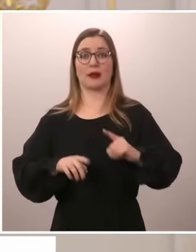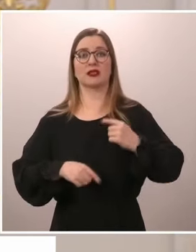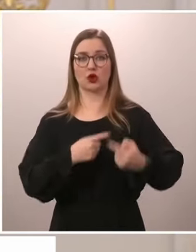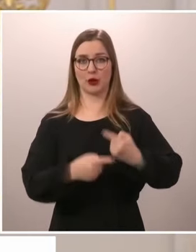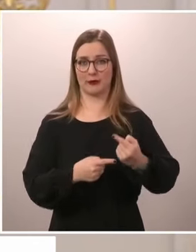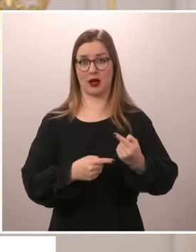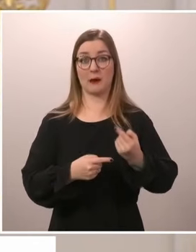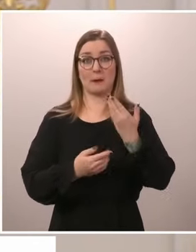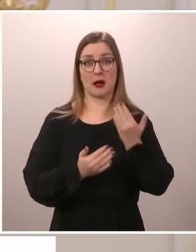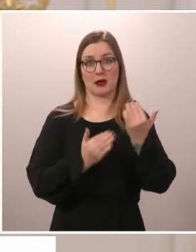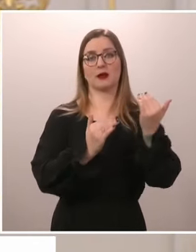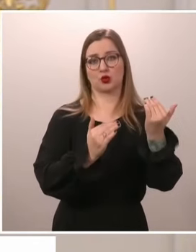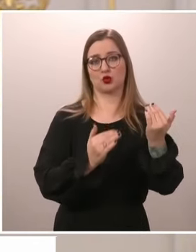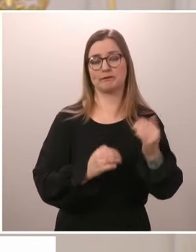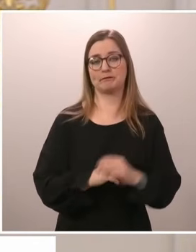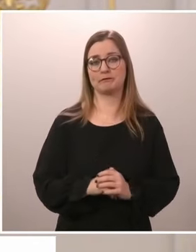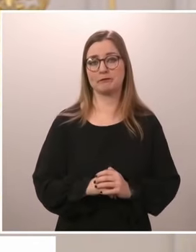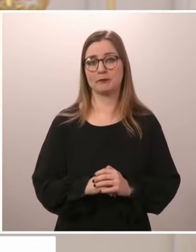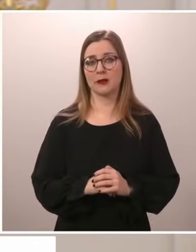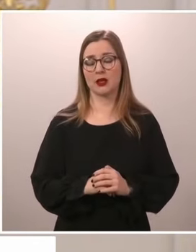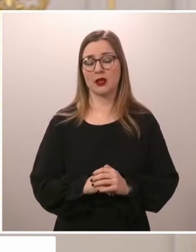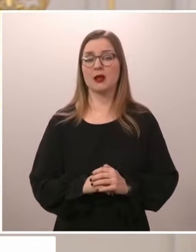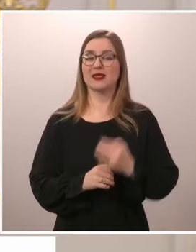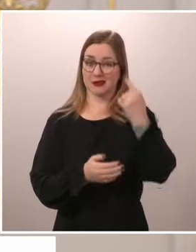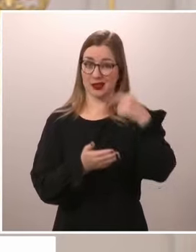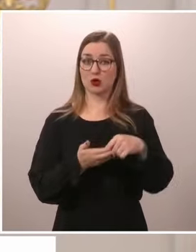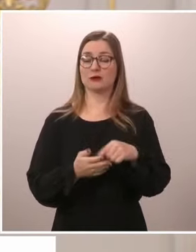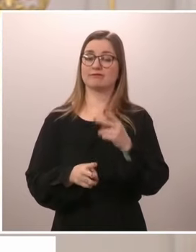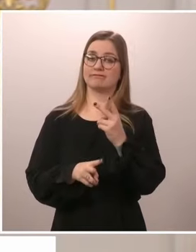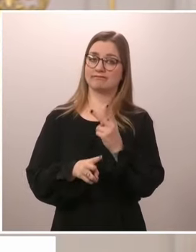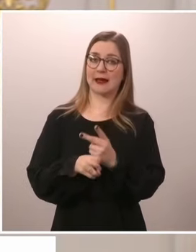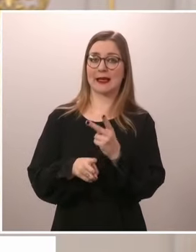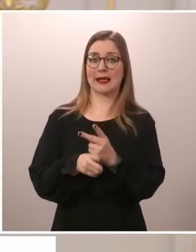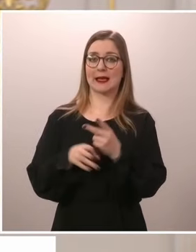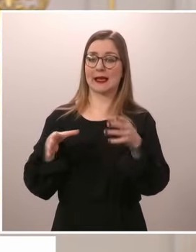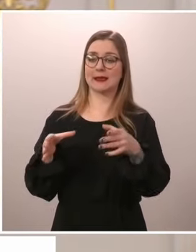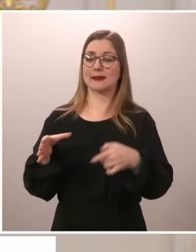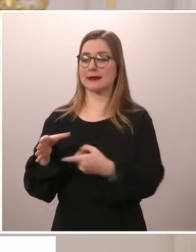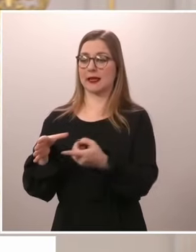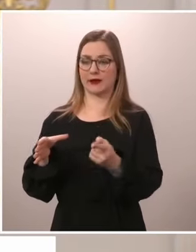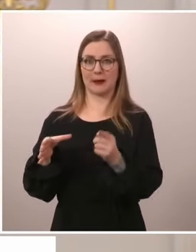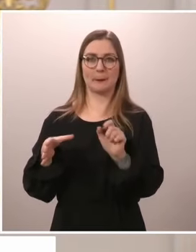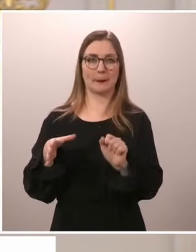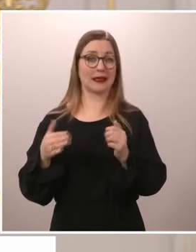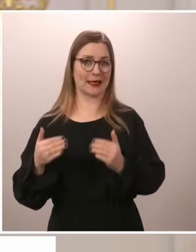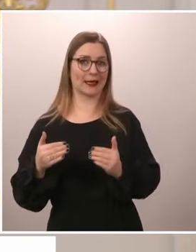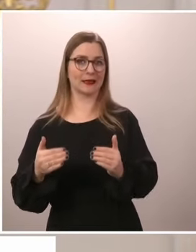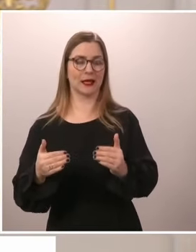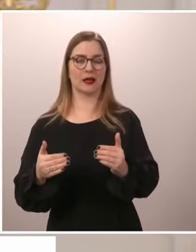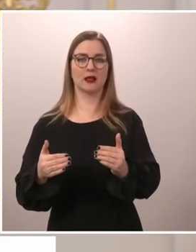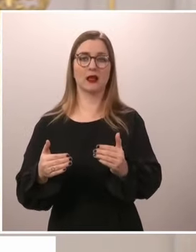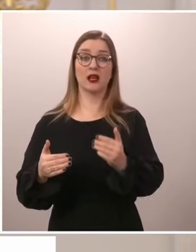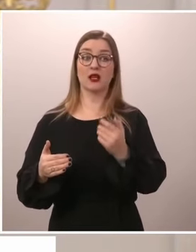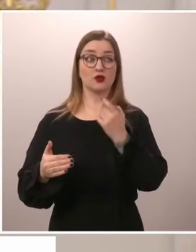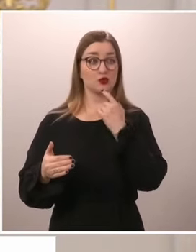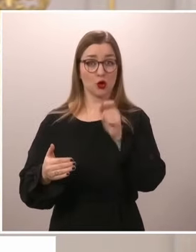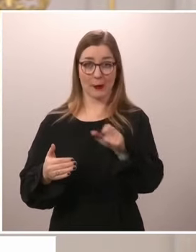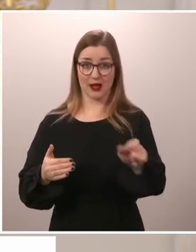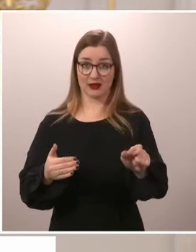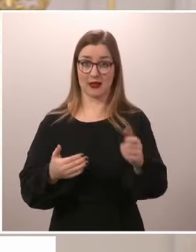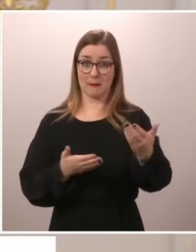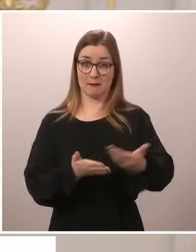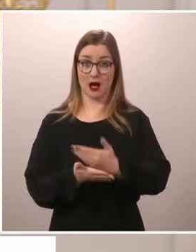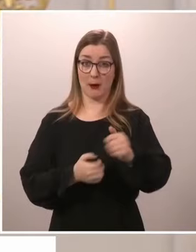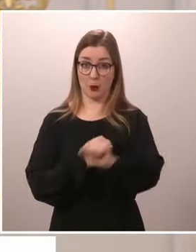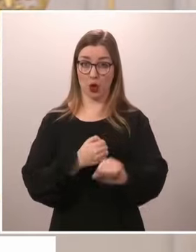päivänä, joka varmasti tarkoittaa myös sitä, että reserviä pitää kehittää, ja jos me katsomme suomalaista maanpuolustustahtoa tällä hetkellä, niin